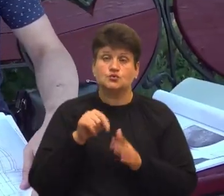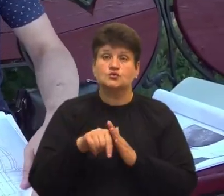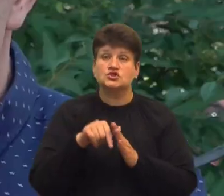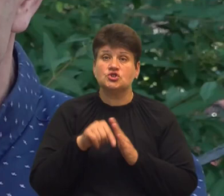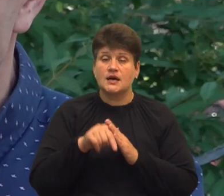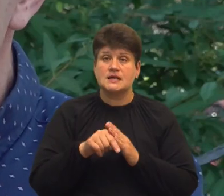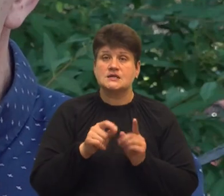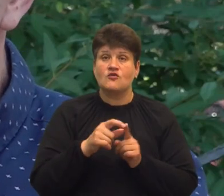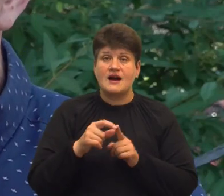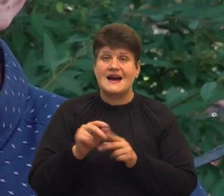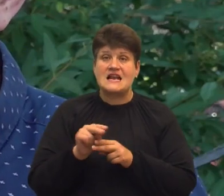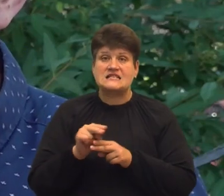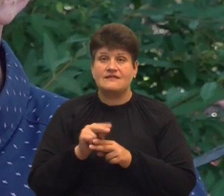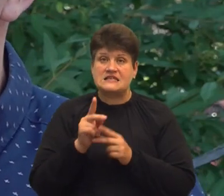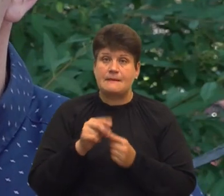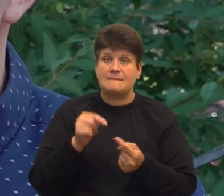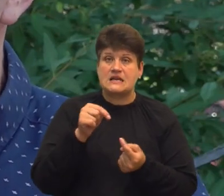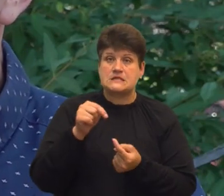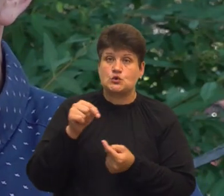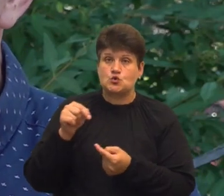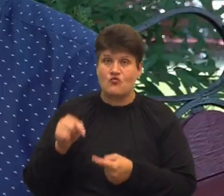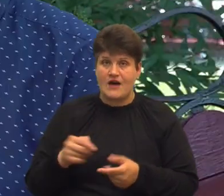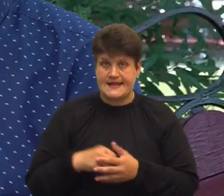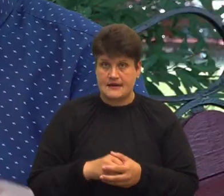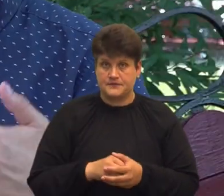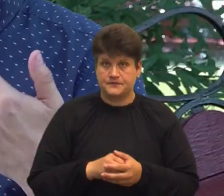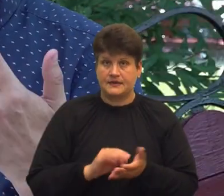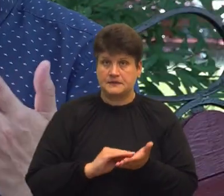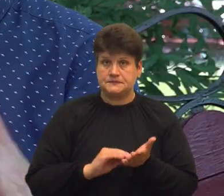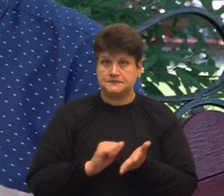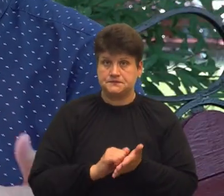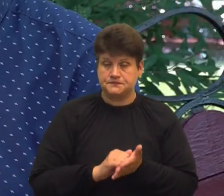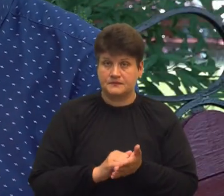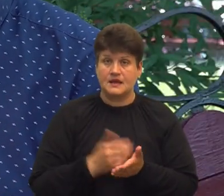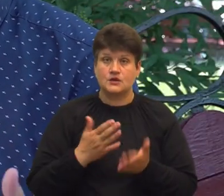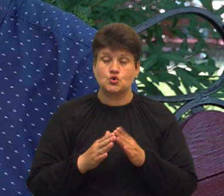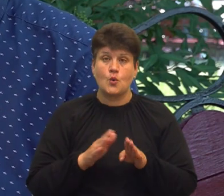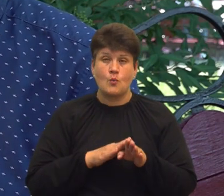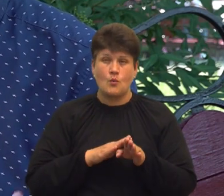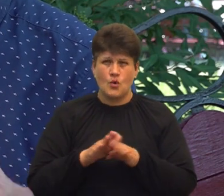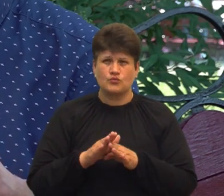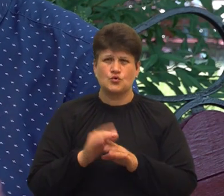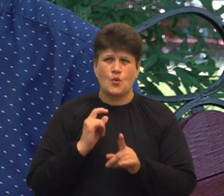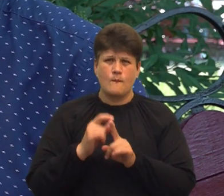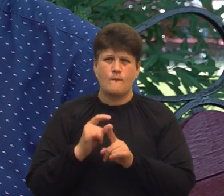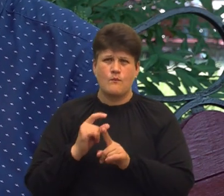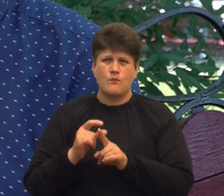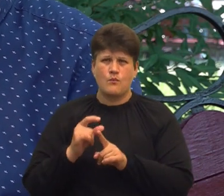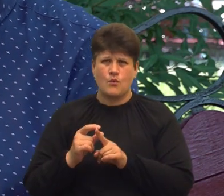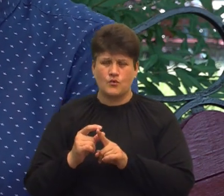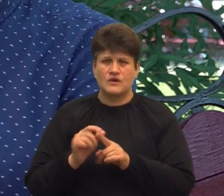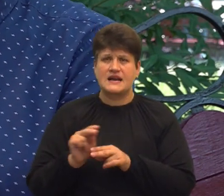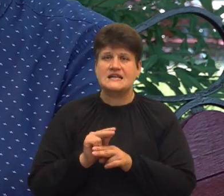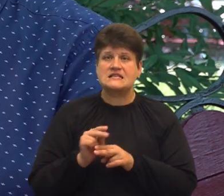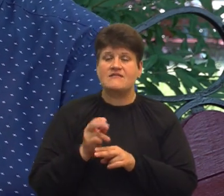реставрація та пристосування, які вказано в документах Якщо йти повністю по букві до реставрації,